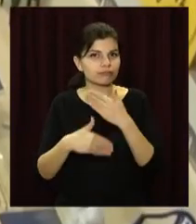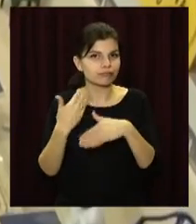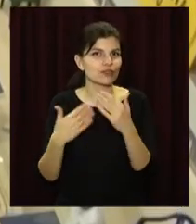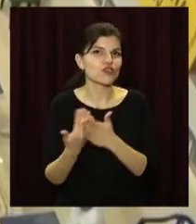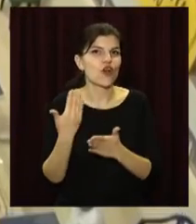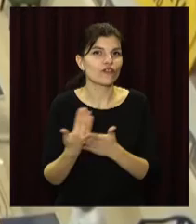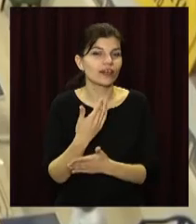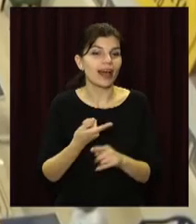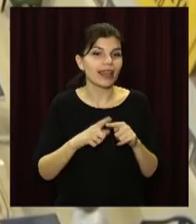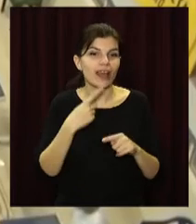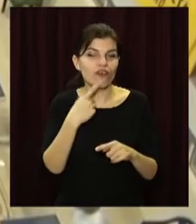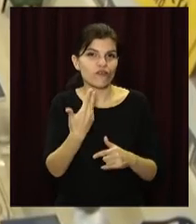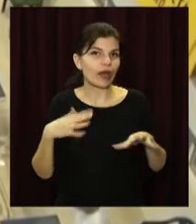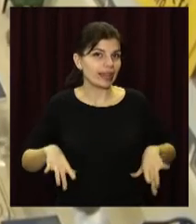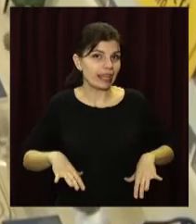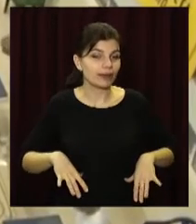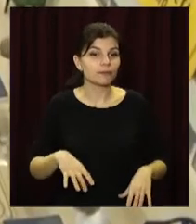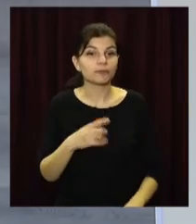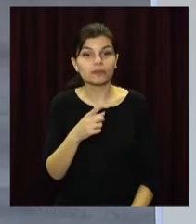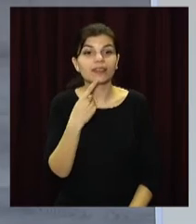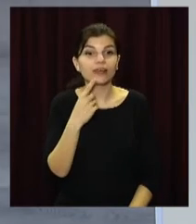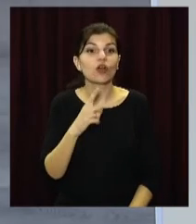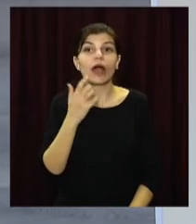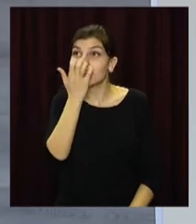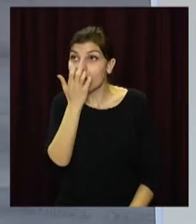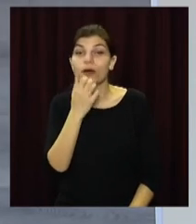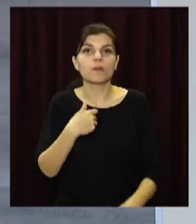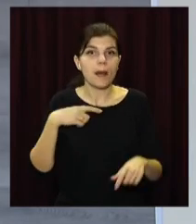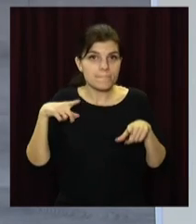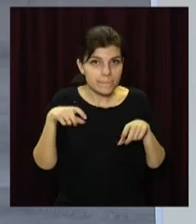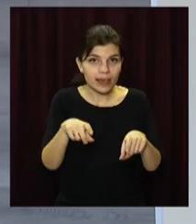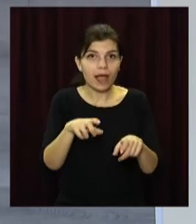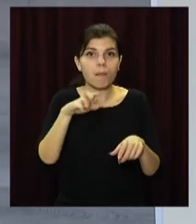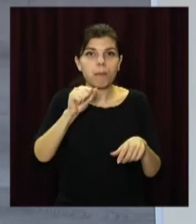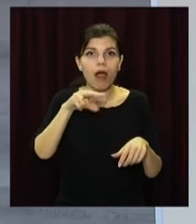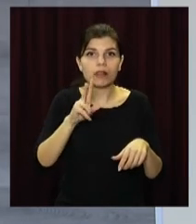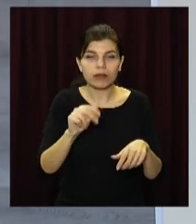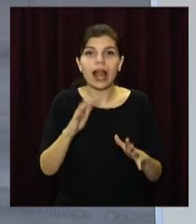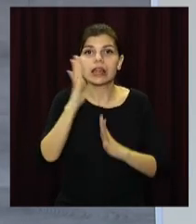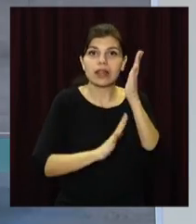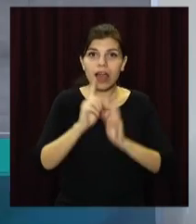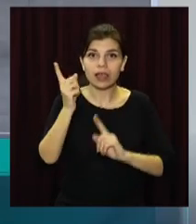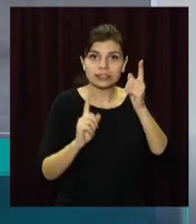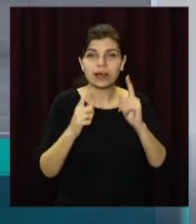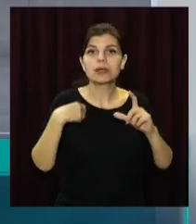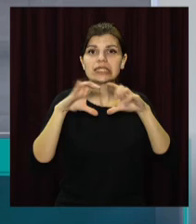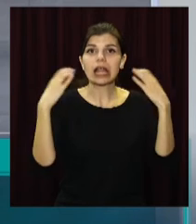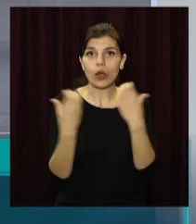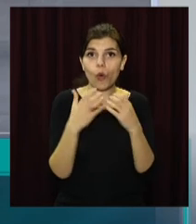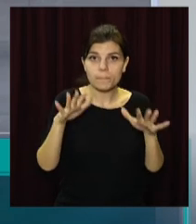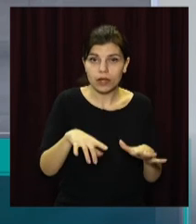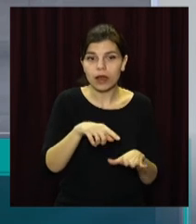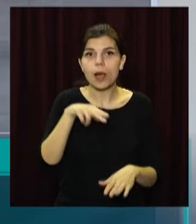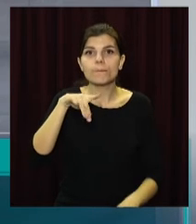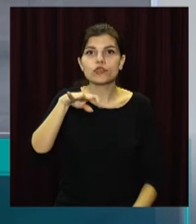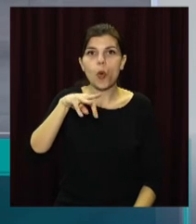вершини, говорить їхній тренер. Тепло становиться, ми бігаємо, ми бігаємо в балках, ми бігаємо в лісу, ми бігаємо на стадионі, на